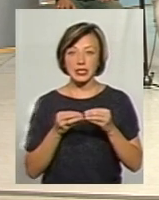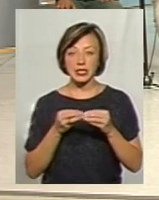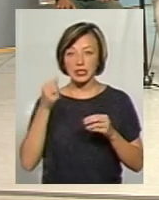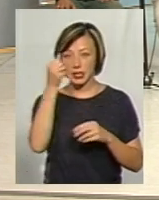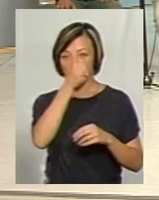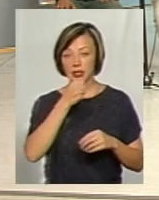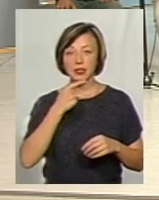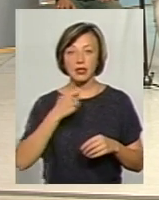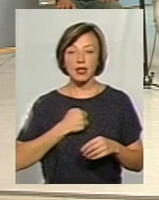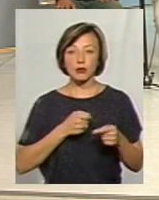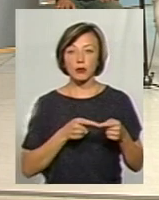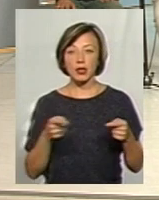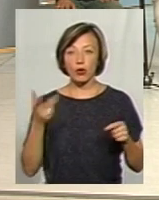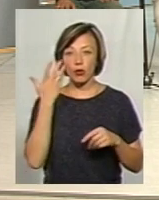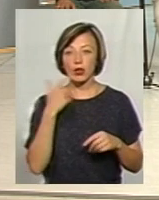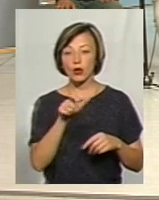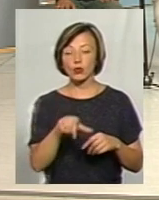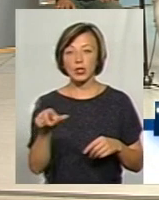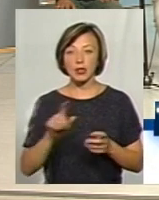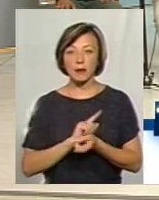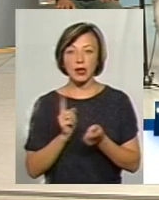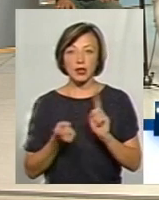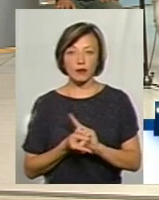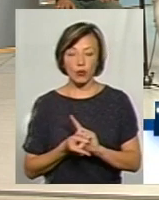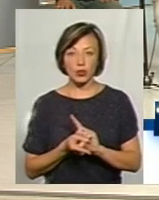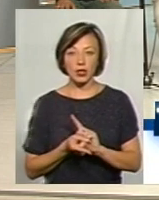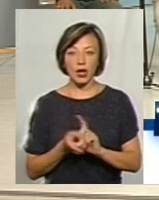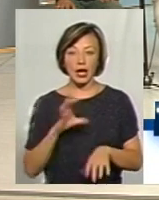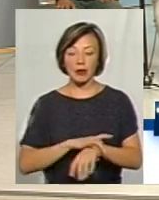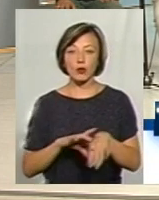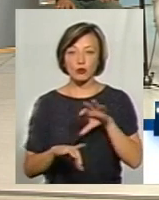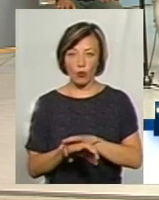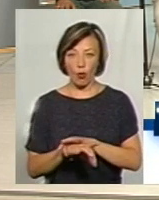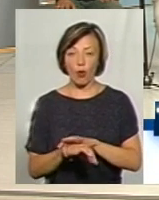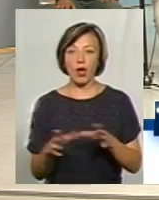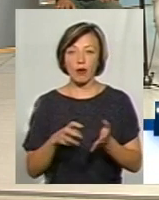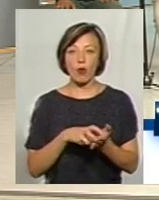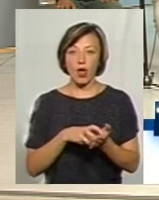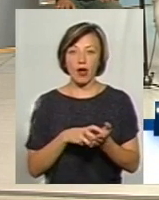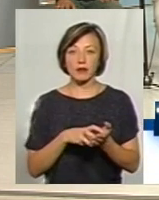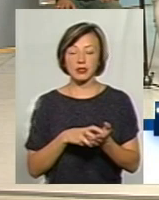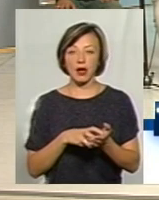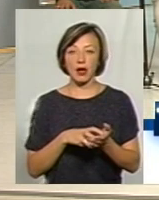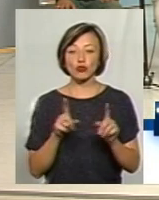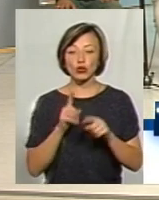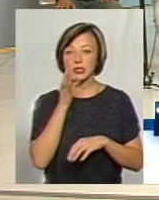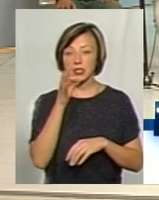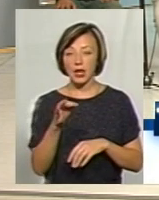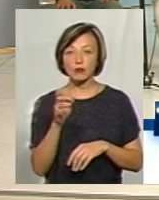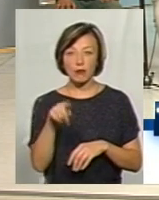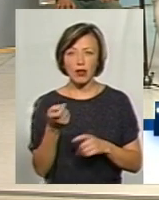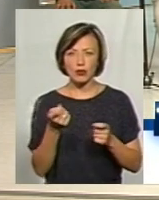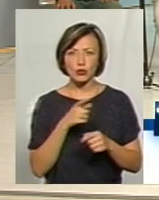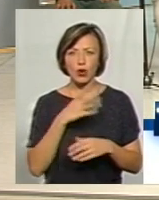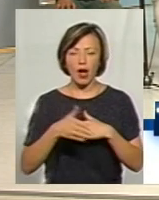радянського періоду, коли людина була перетворена в кріпосного, який боявся відкрити рот, що мало того, що